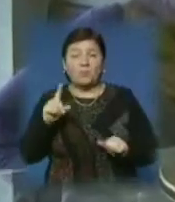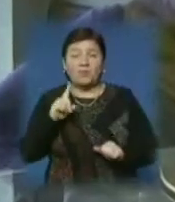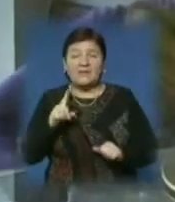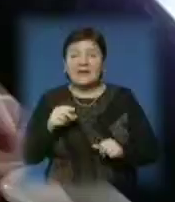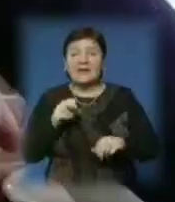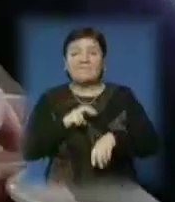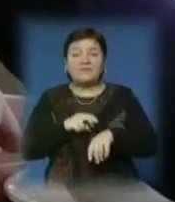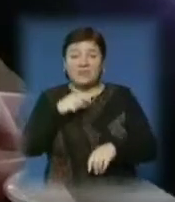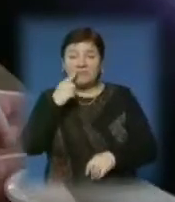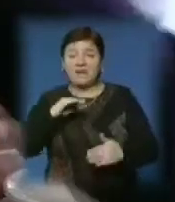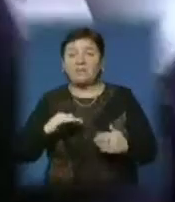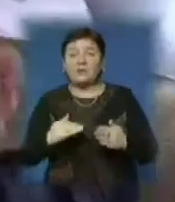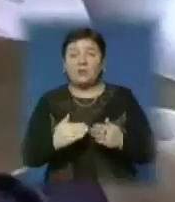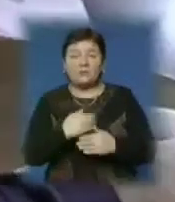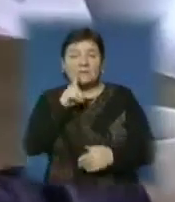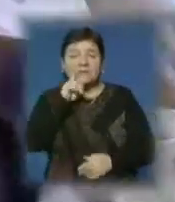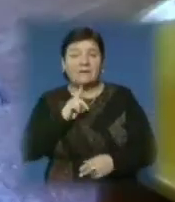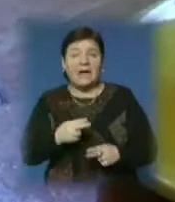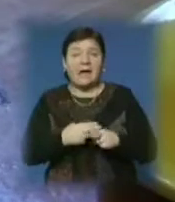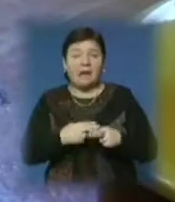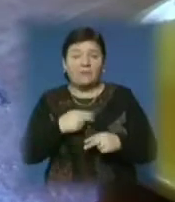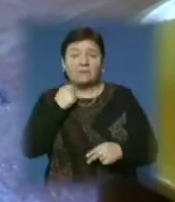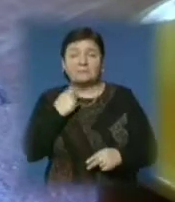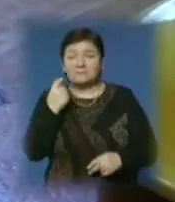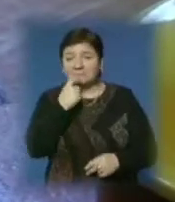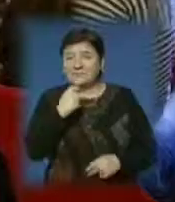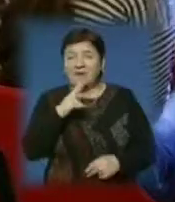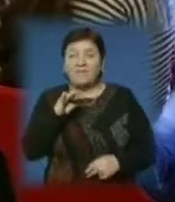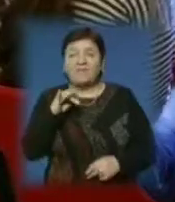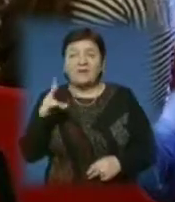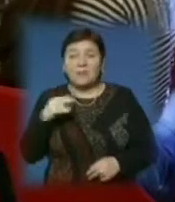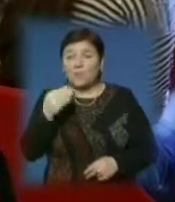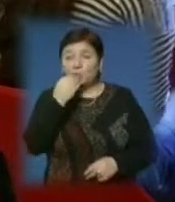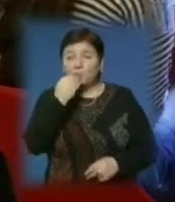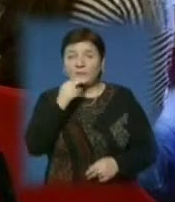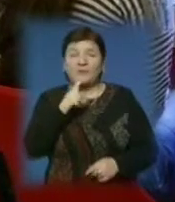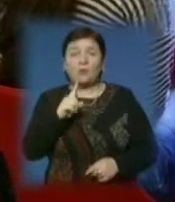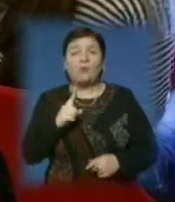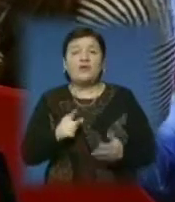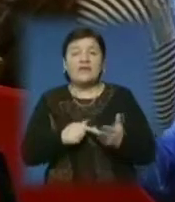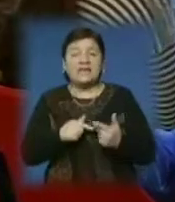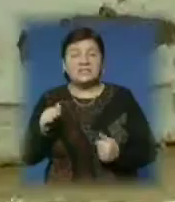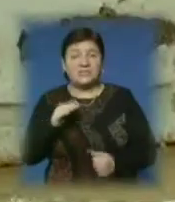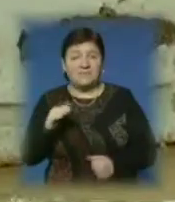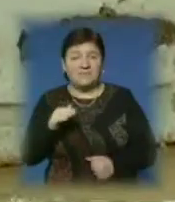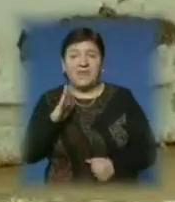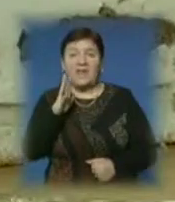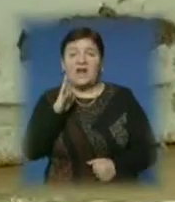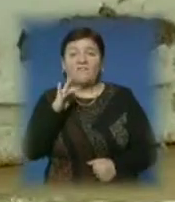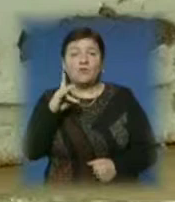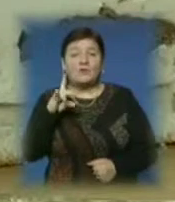спеціалісти радять відмовитися від солу, дощів, кави, алкоголів, фруктових фрешів та продуктів, які містять велику кількість жирів і вуглеводів.